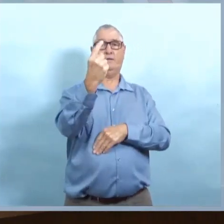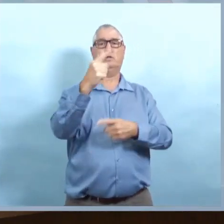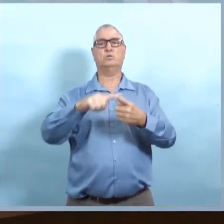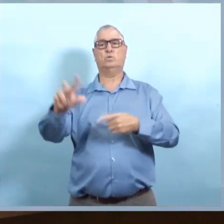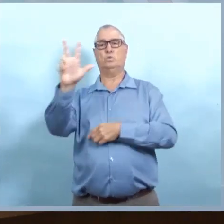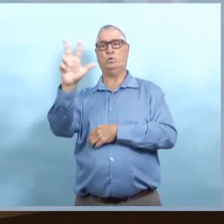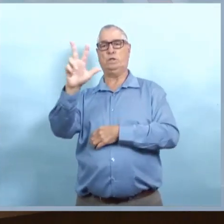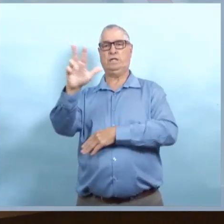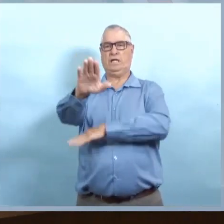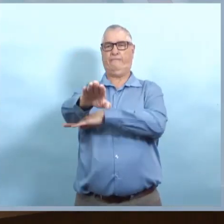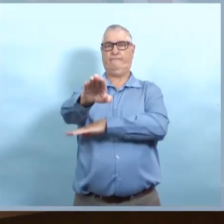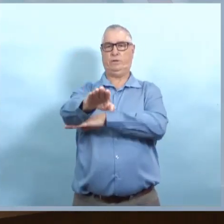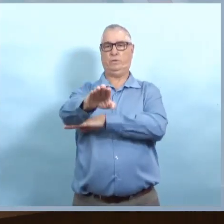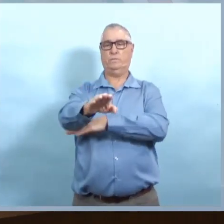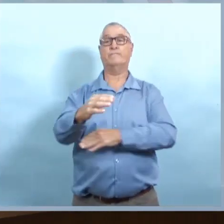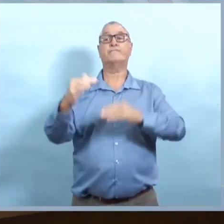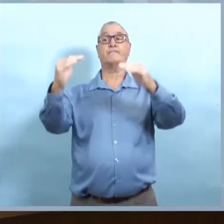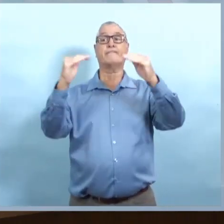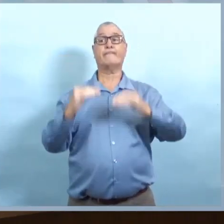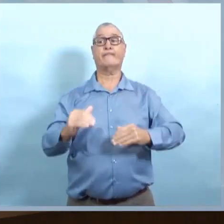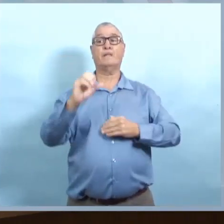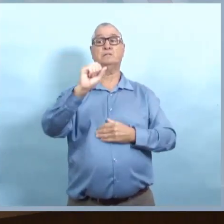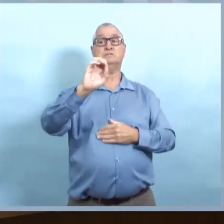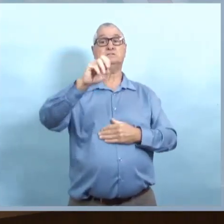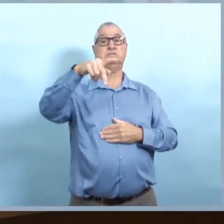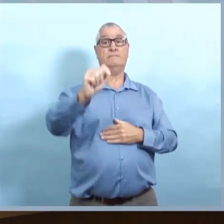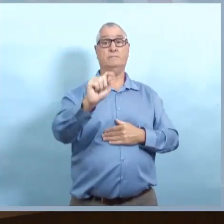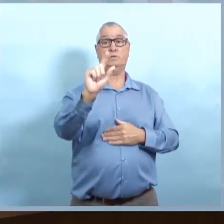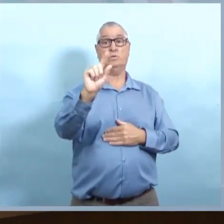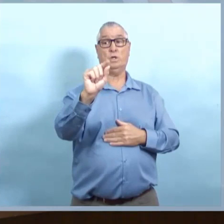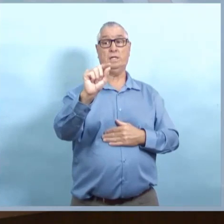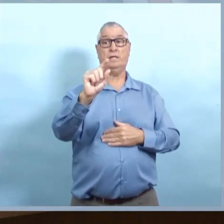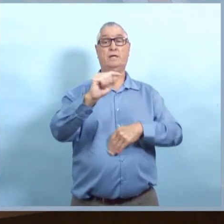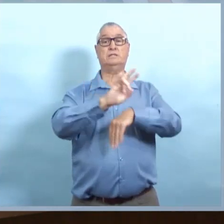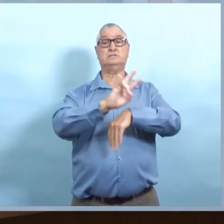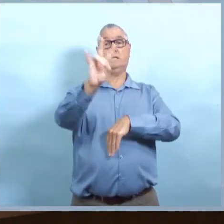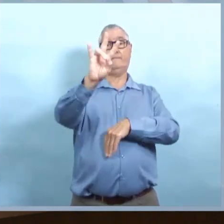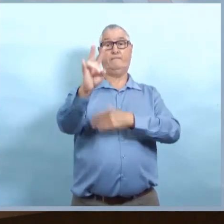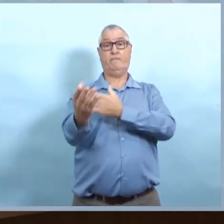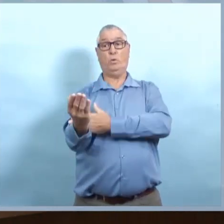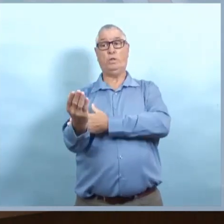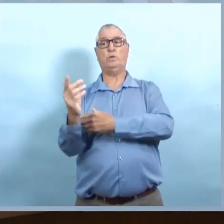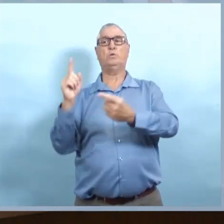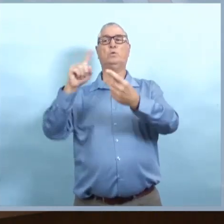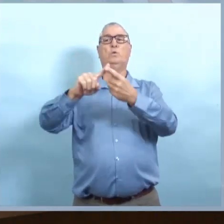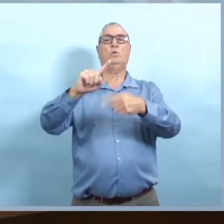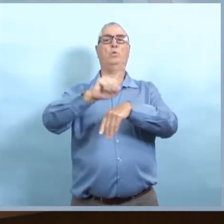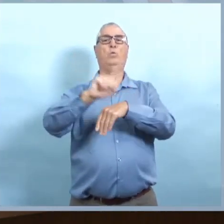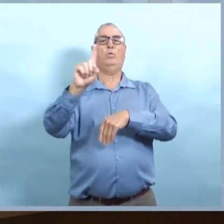de 11 h à 15 h et le 20 septembre de 7 h à 13 h 30.